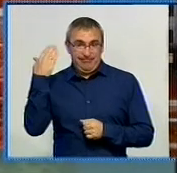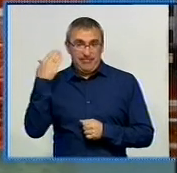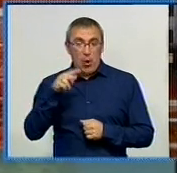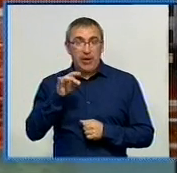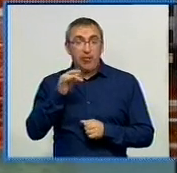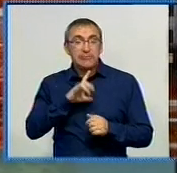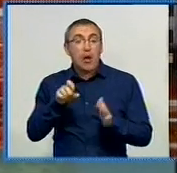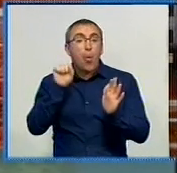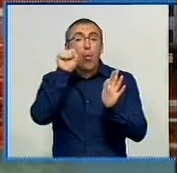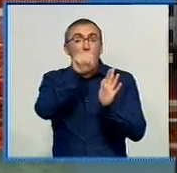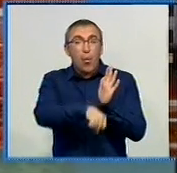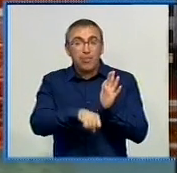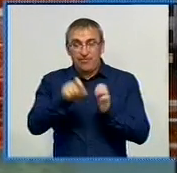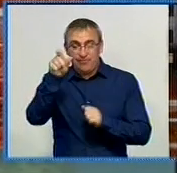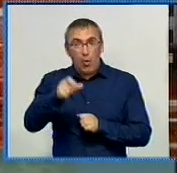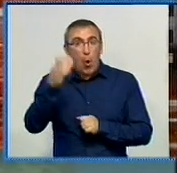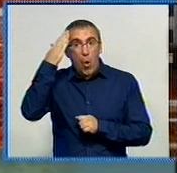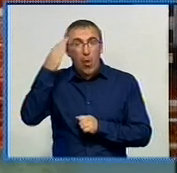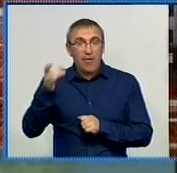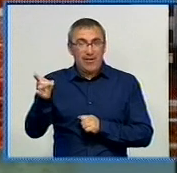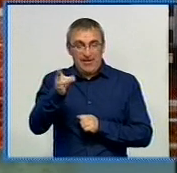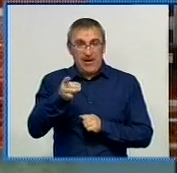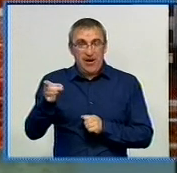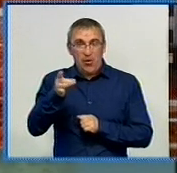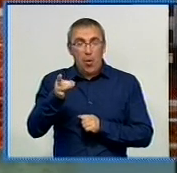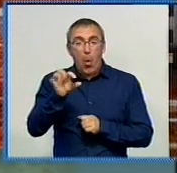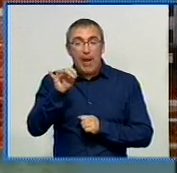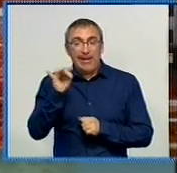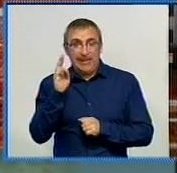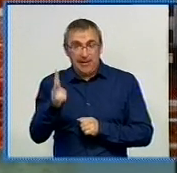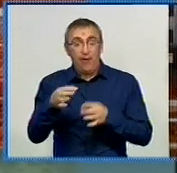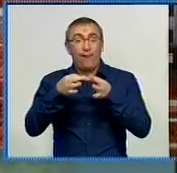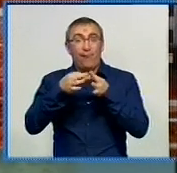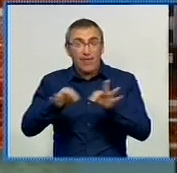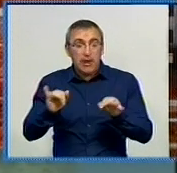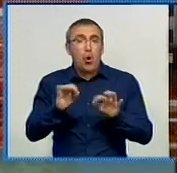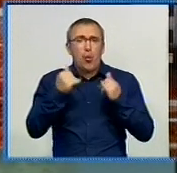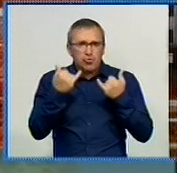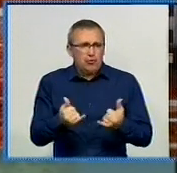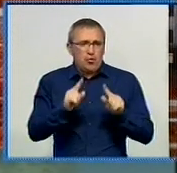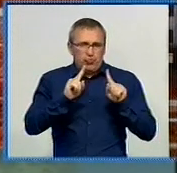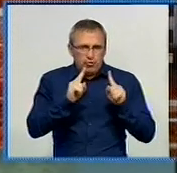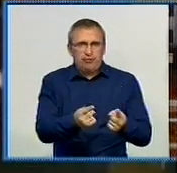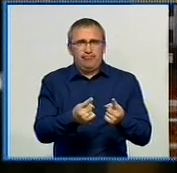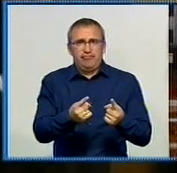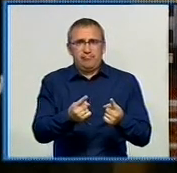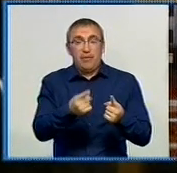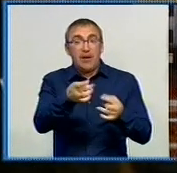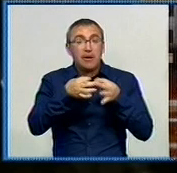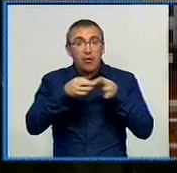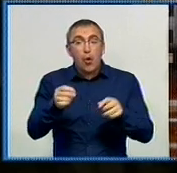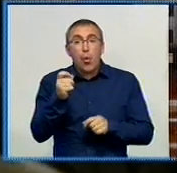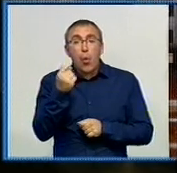вбивство жителя Голованівського району Валерія Олійника, випустили і одразу затримали знову. Лозинського звільнили 11